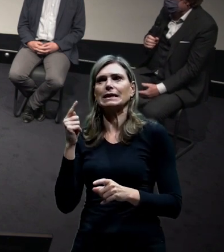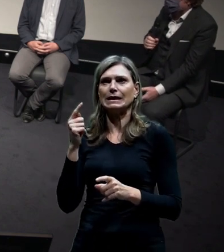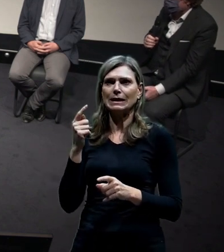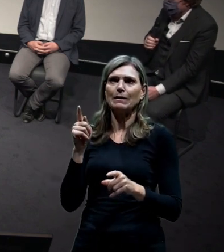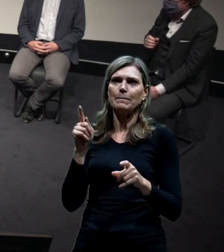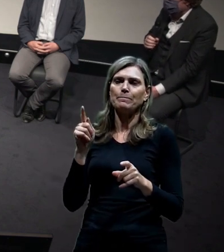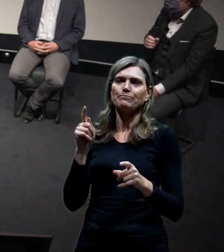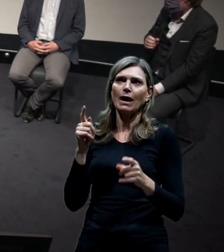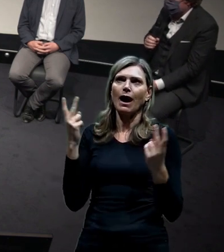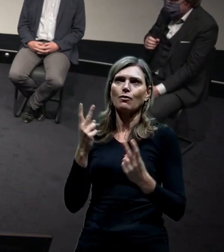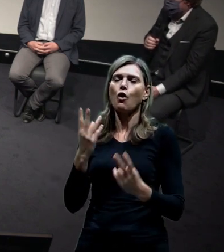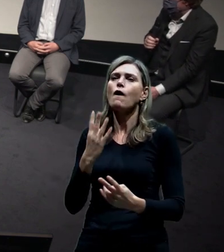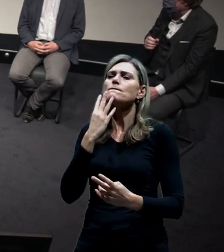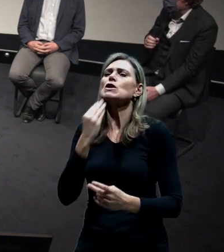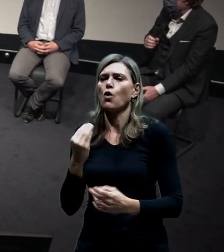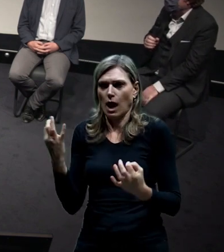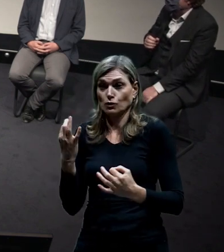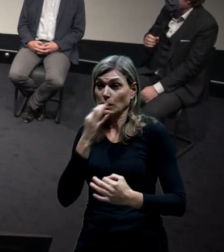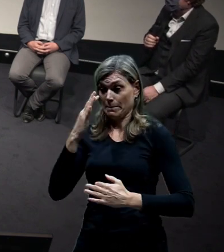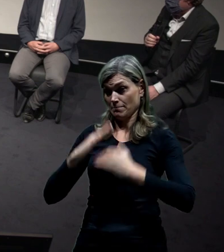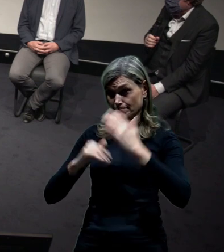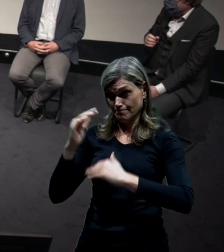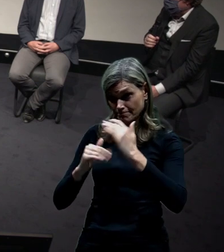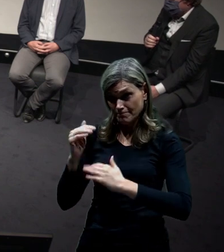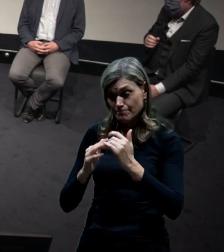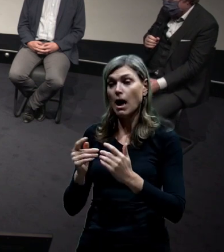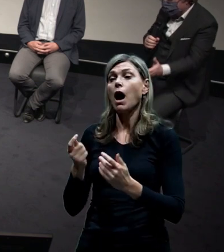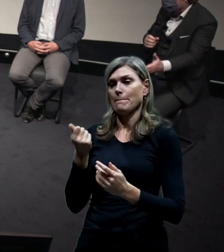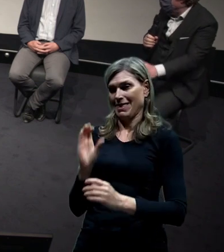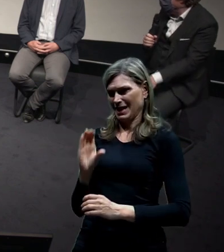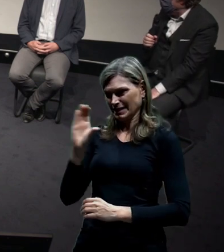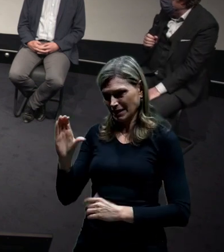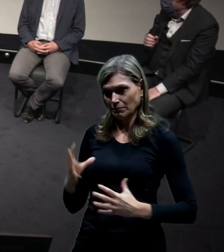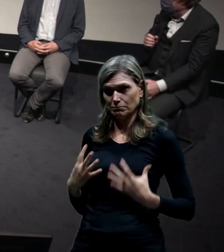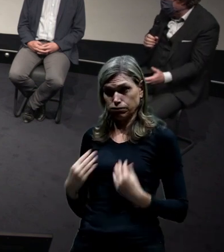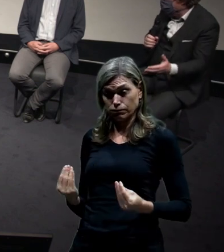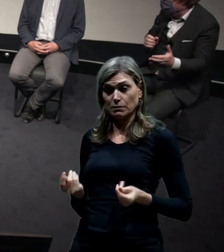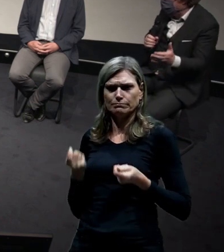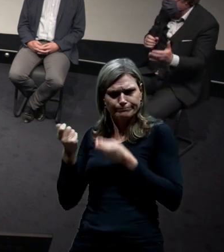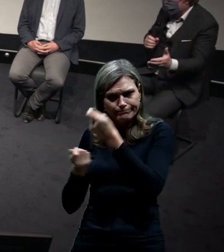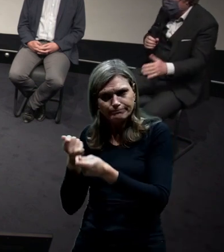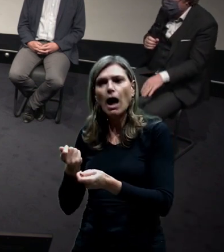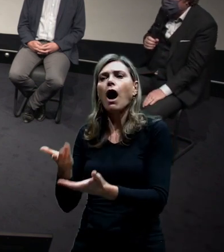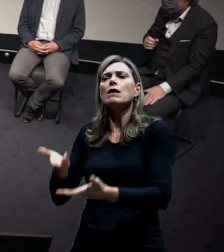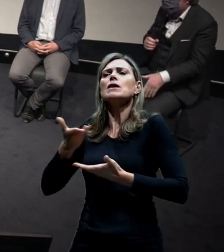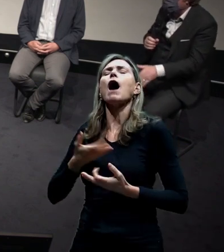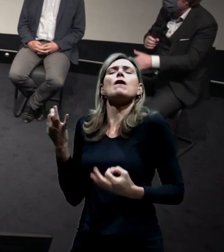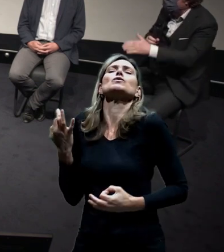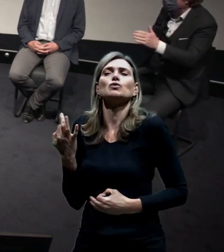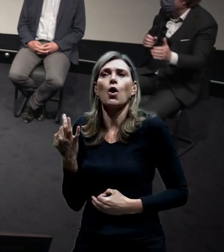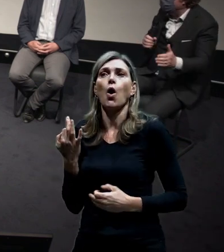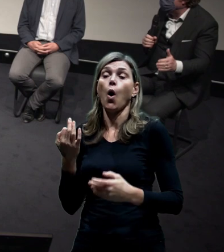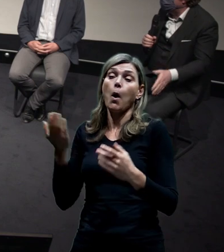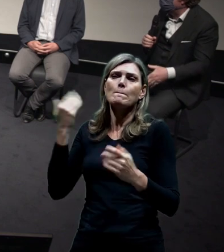přidané hodnoty nebo té práce, co ty peníze udělají. A ta studuje o tom. Byla rozvaha, jestli místo